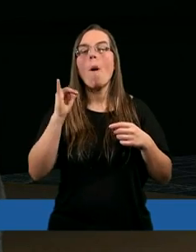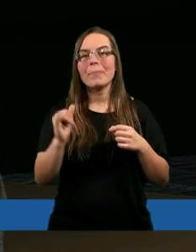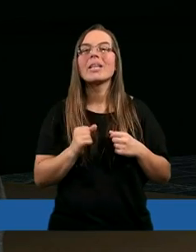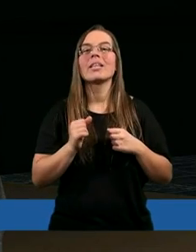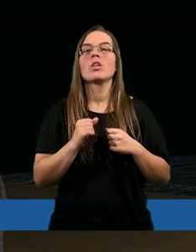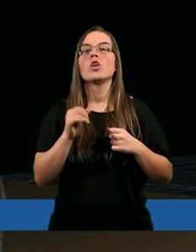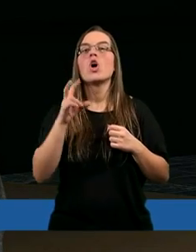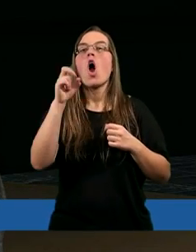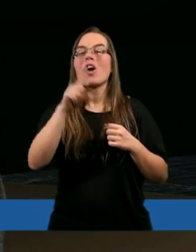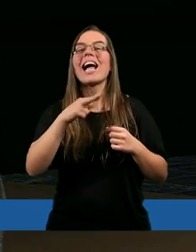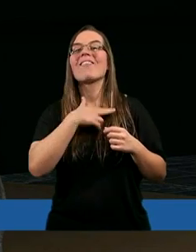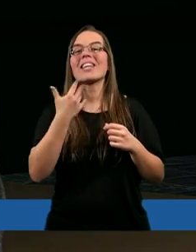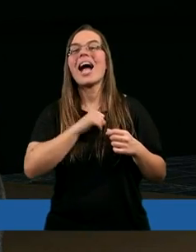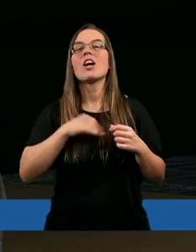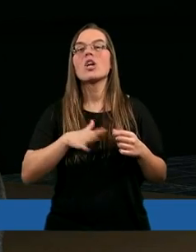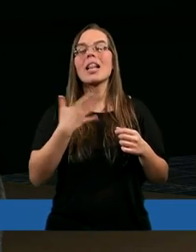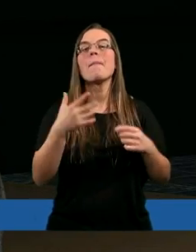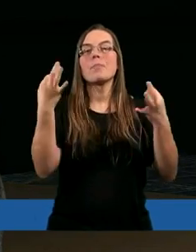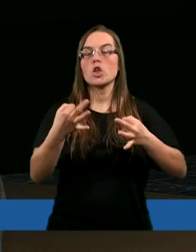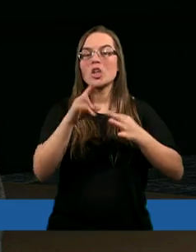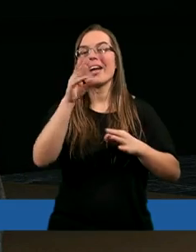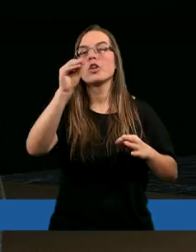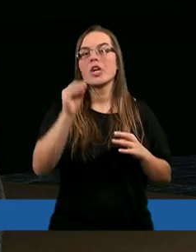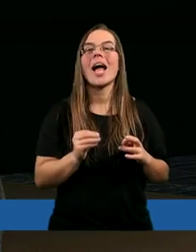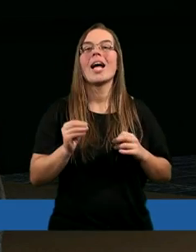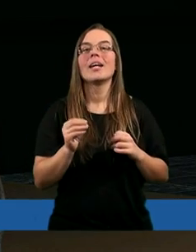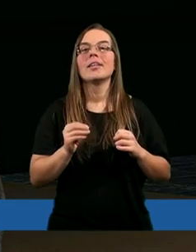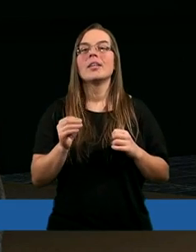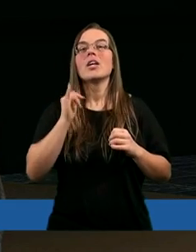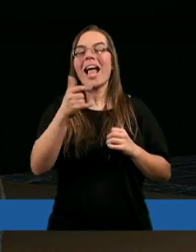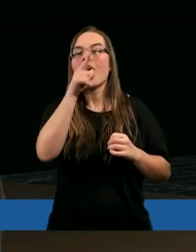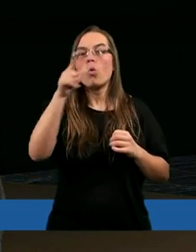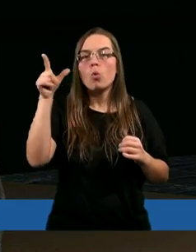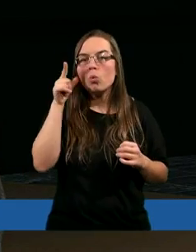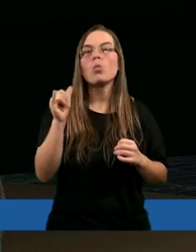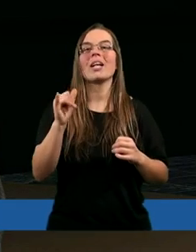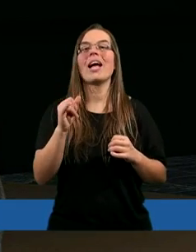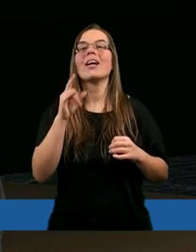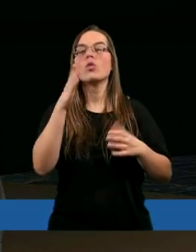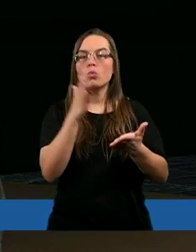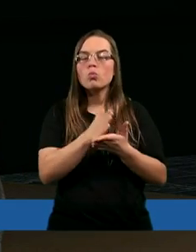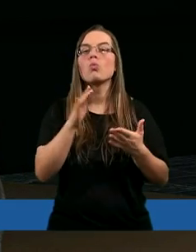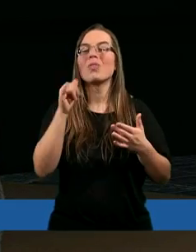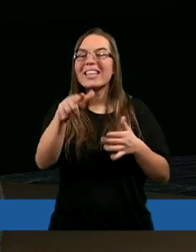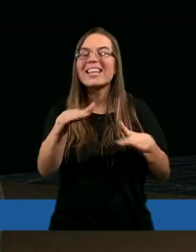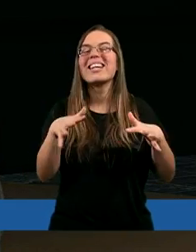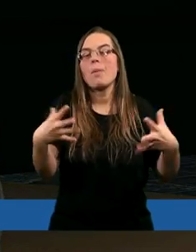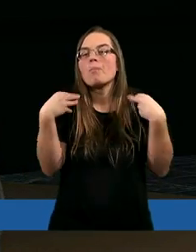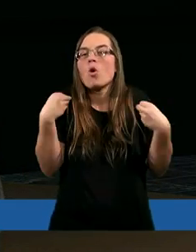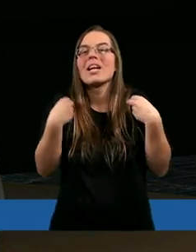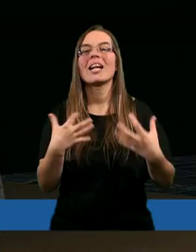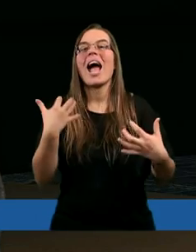Chociaż wydaje nam się dzisiaj, że jako ludzie już tyle żeśmy posiedli